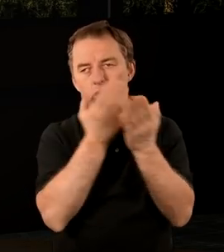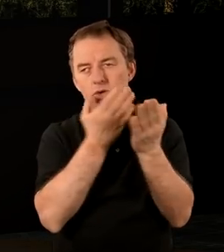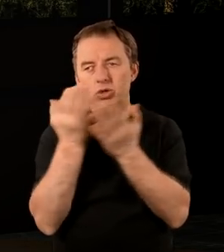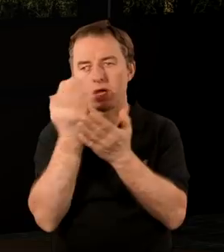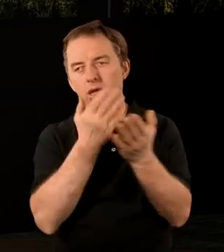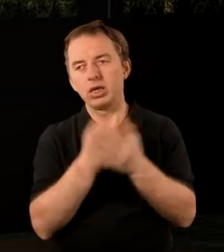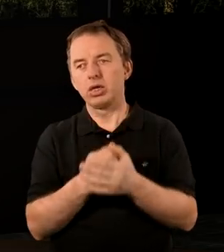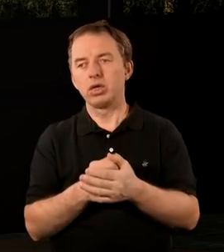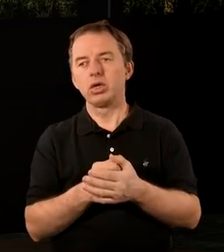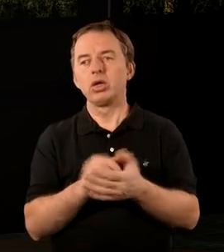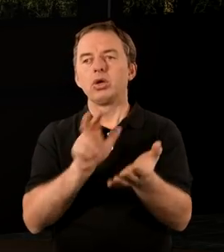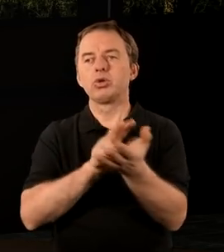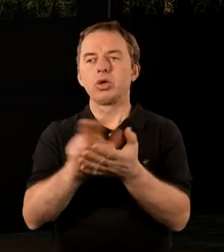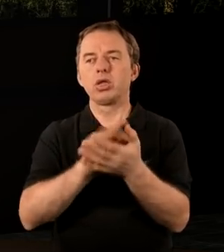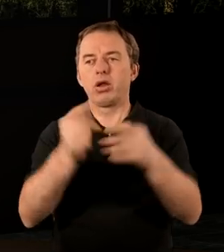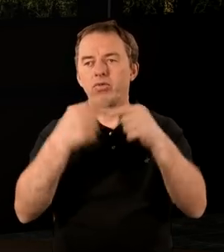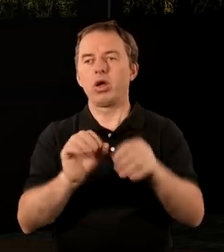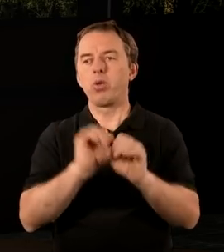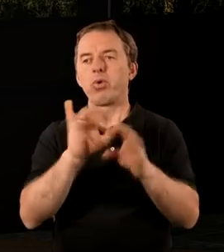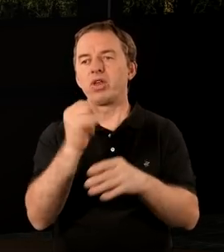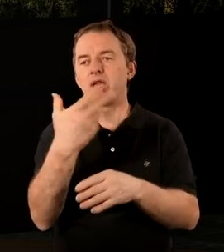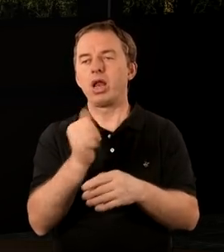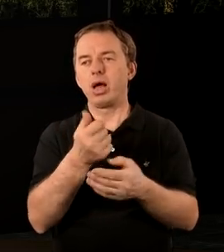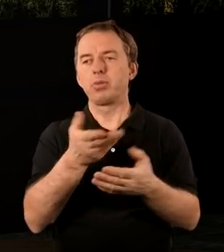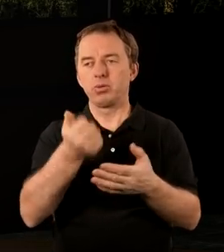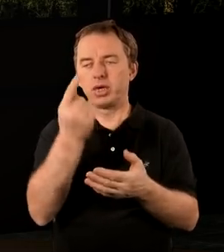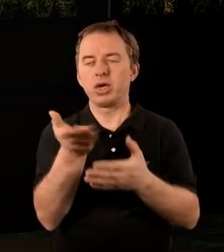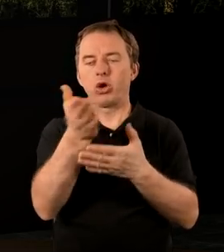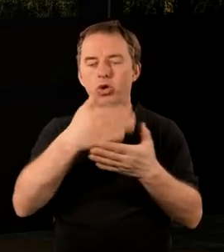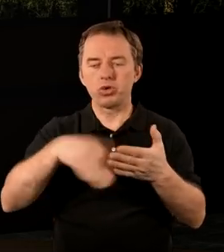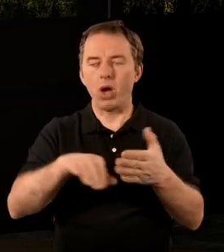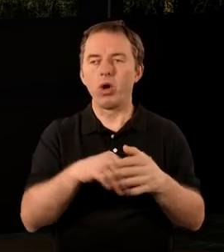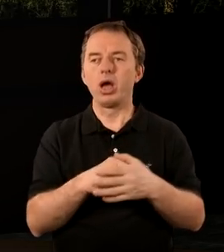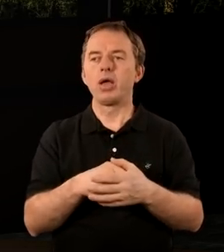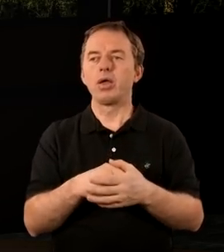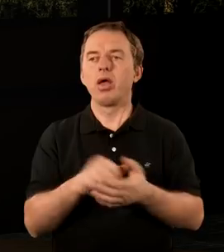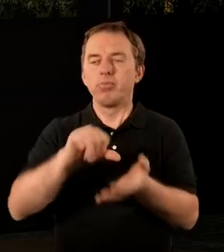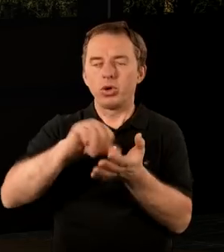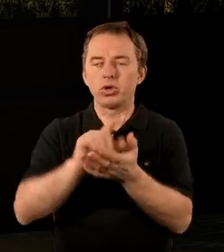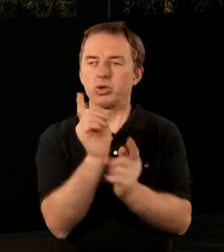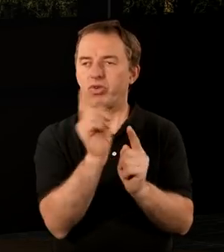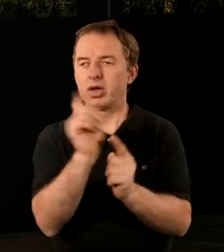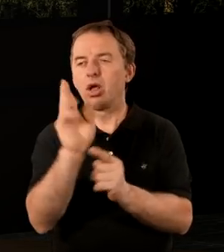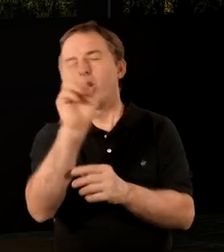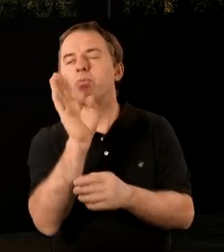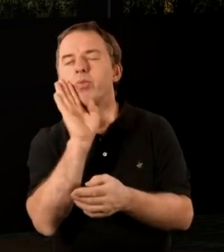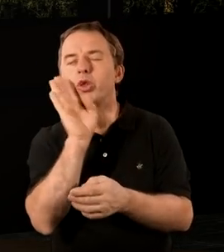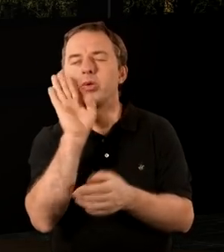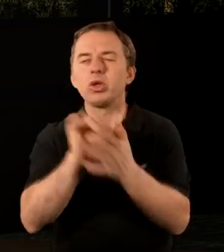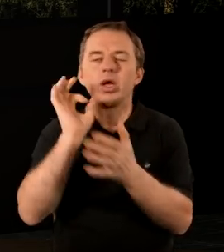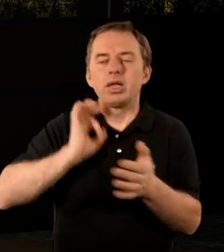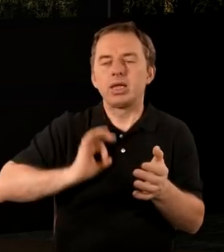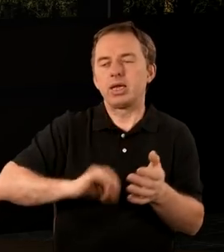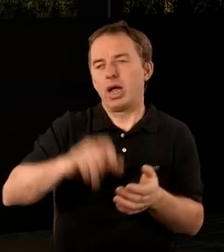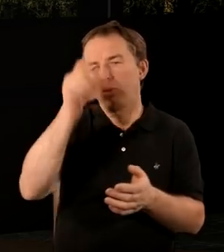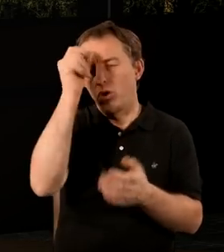z 13 wersetu tego pierwszego rozdziału. A pośród tych świeczników kogoś podobnego